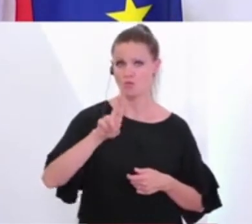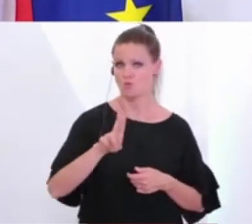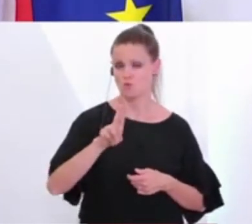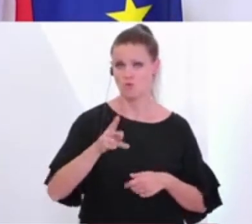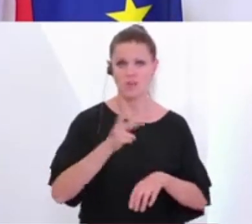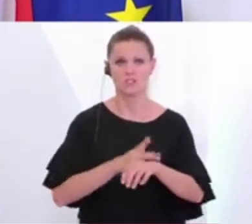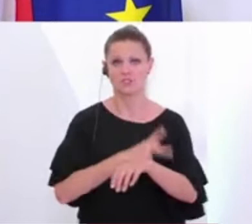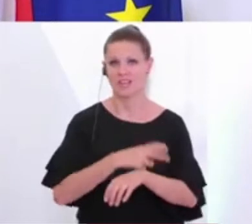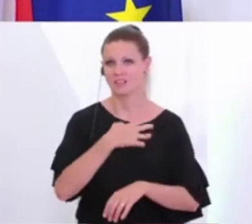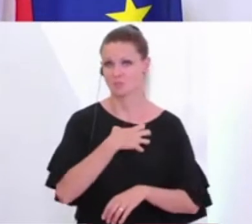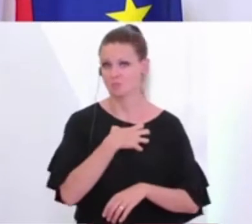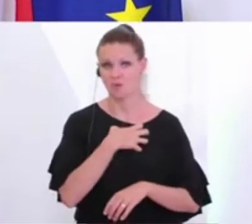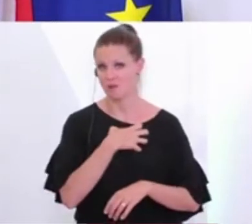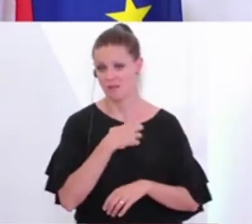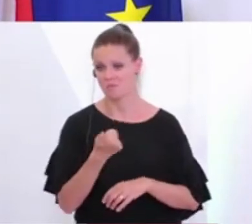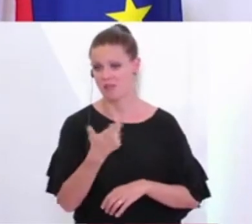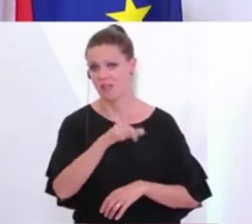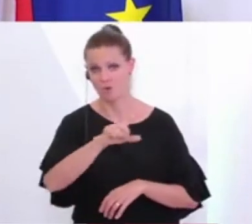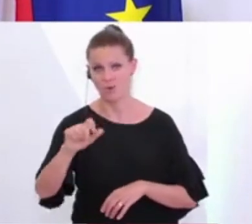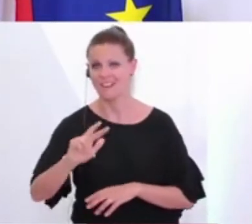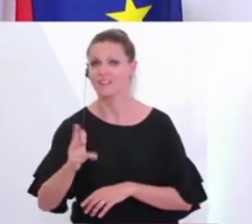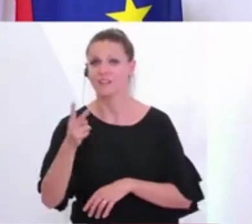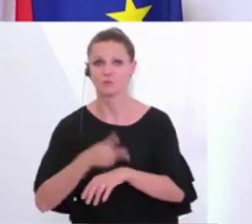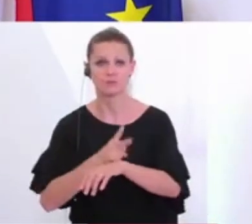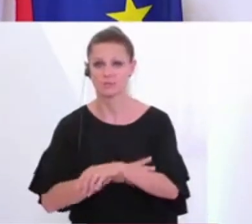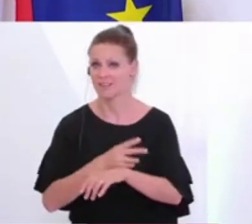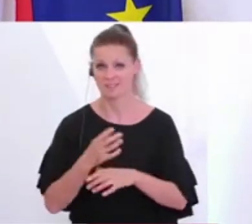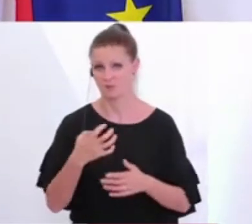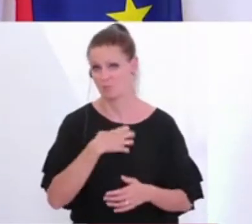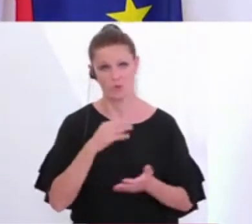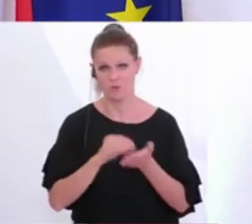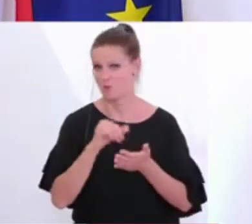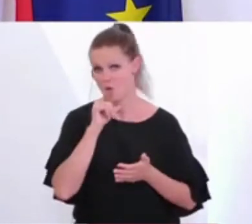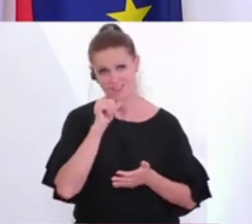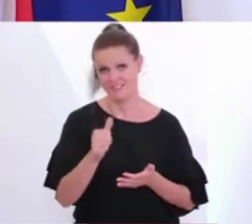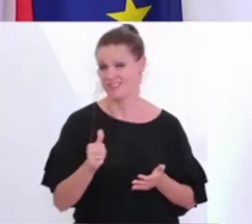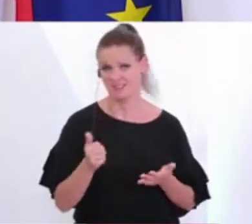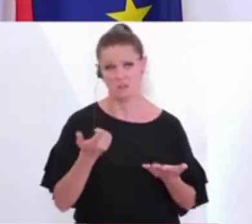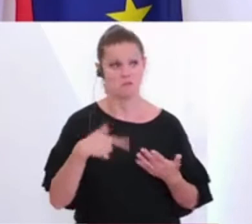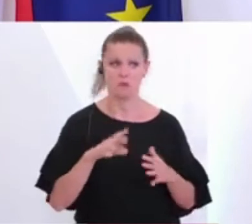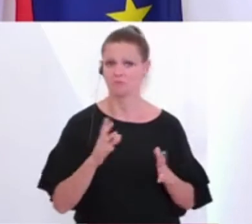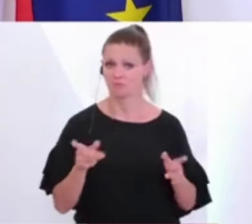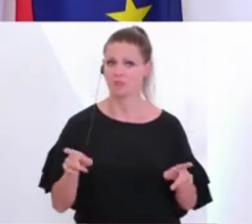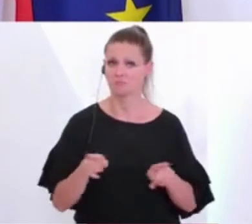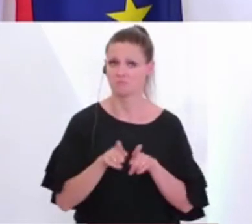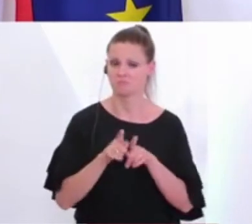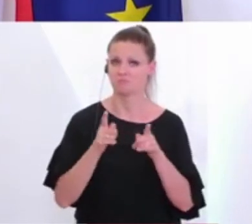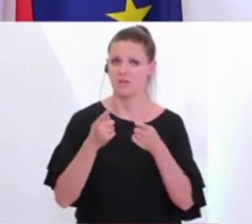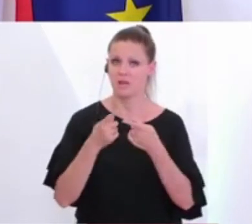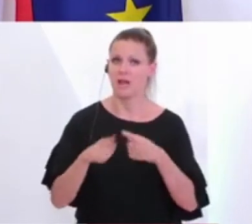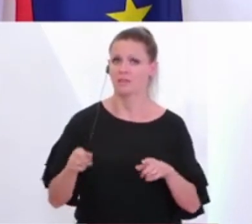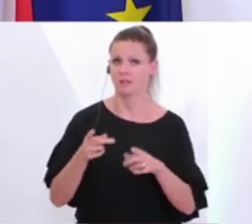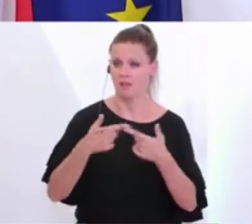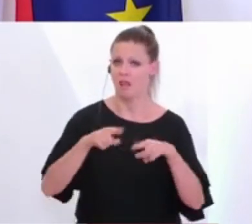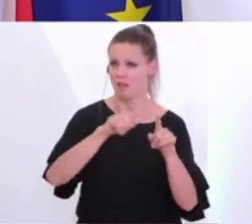einigen Wochen öffnen. Also die reden noch gar nicht über Drittstaatsbürger. Also da sind wir eigentlich durchaus im Mainstream unterwegs. Wichtig ist,